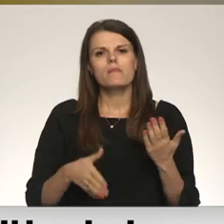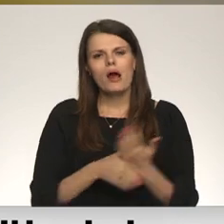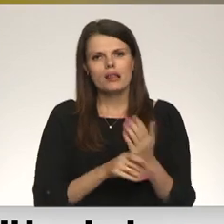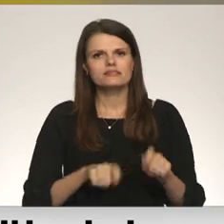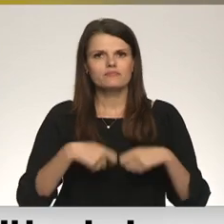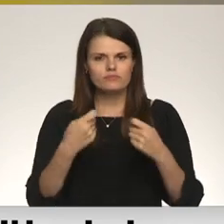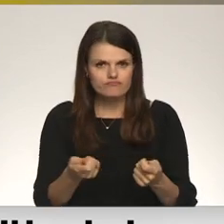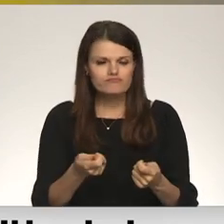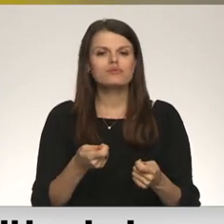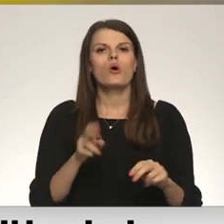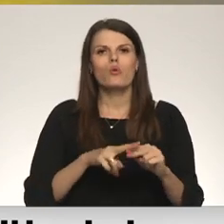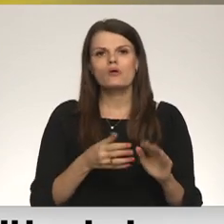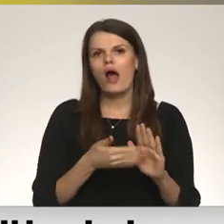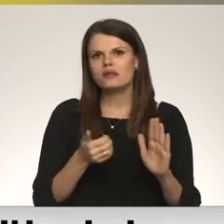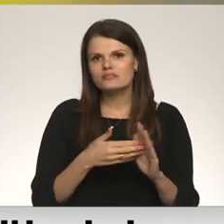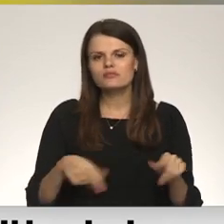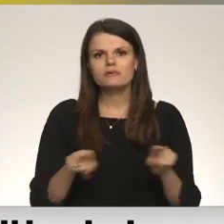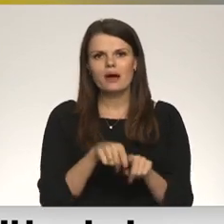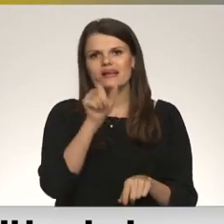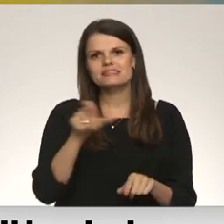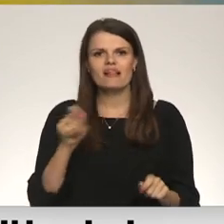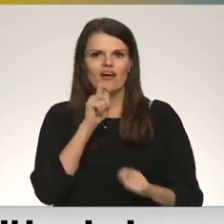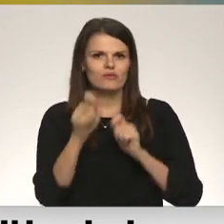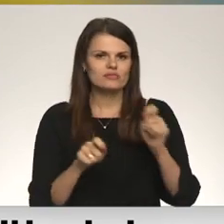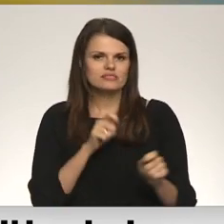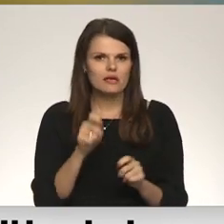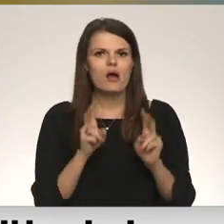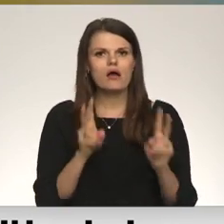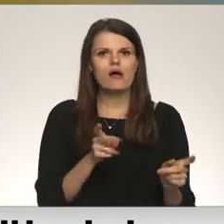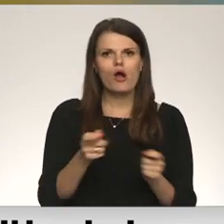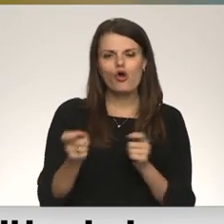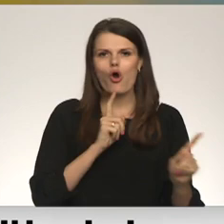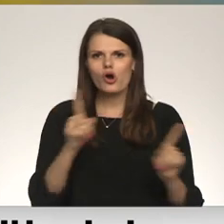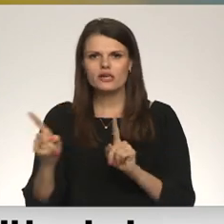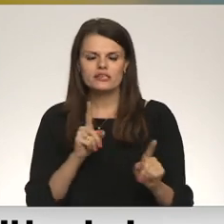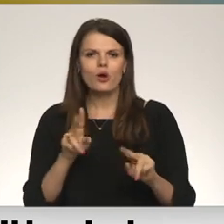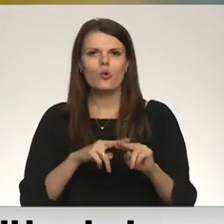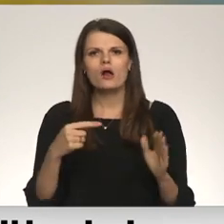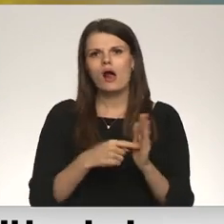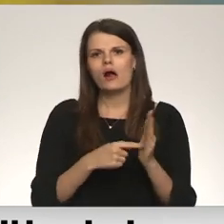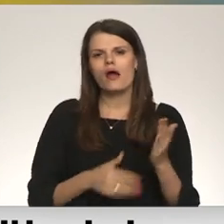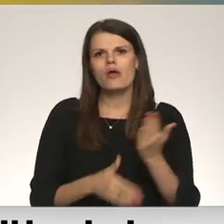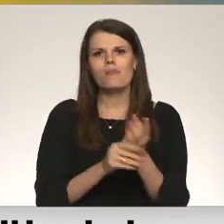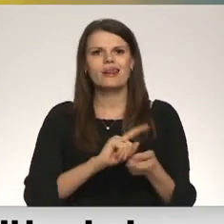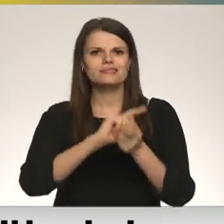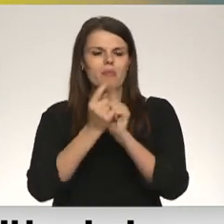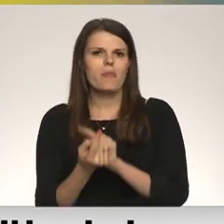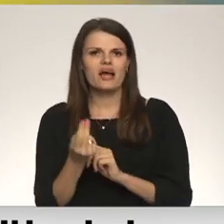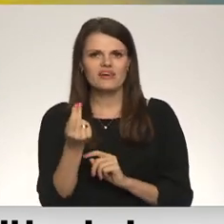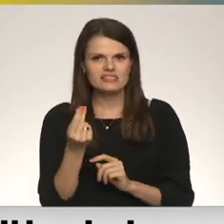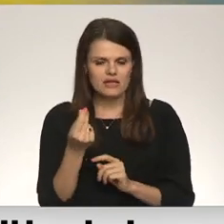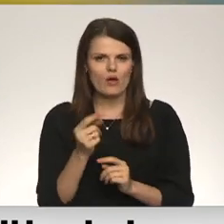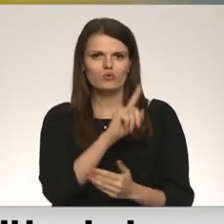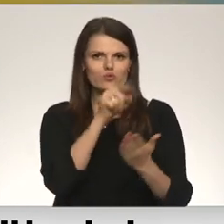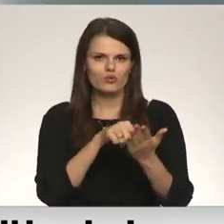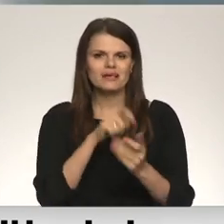gaitā. Un liela atsaucība arī iedzīvotāju ziedojumos. Kā tā tie koordinēta un kādā palīdzībā pārvērsta par to? Tolīt jautāšu